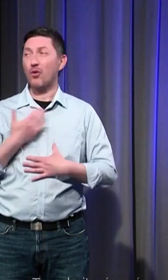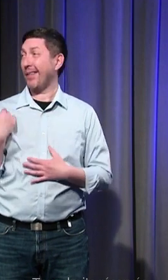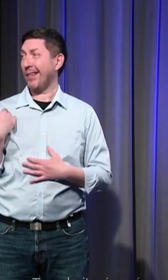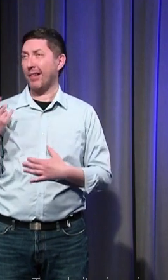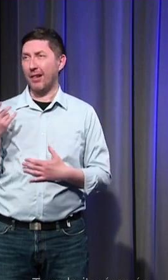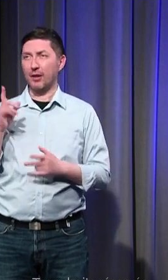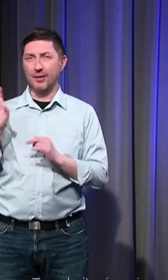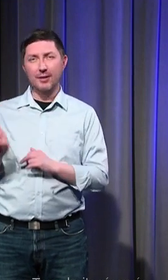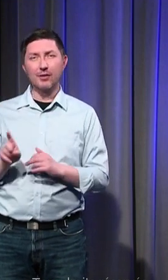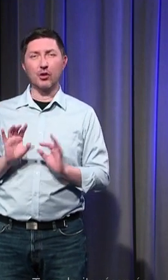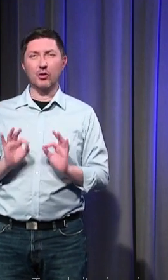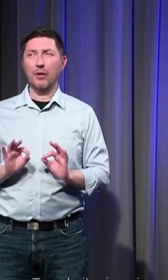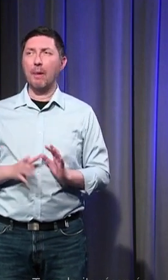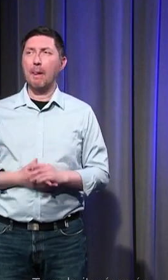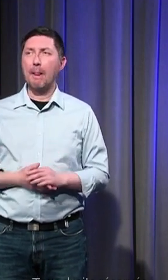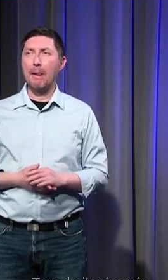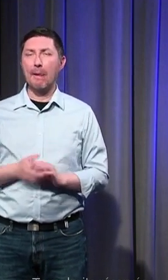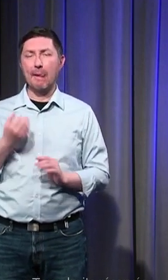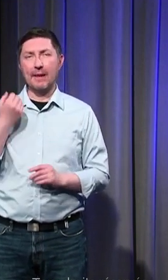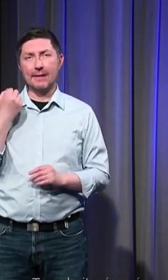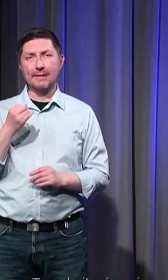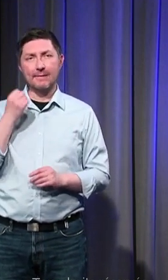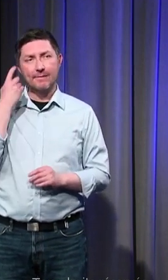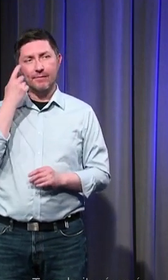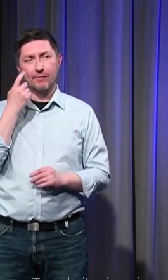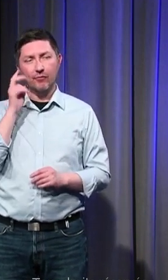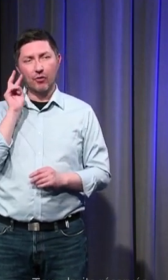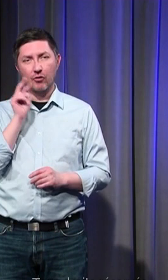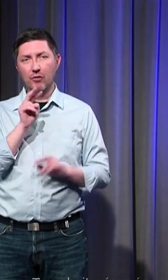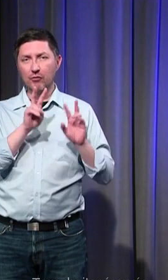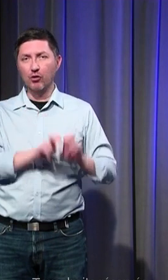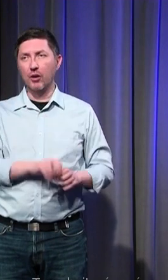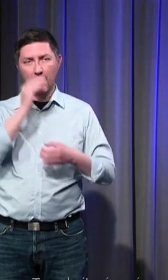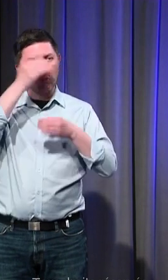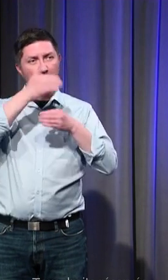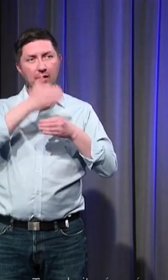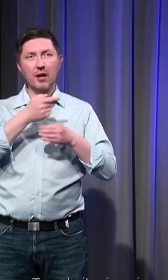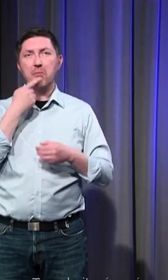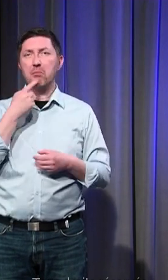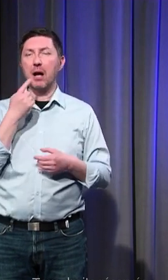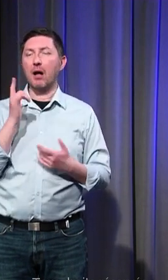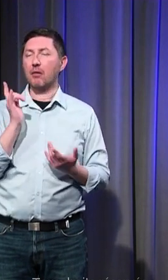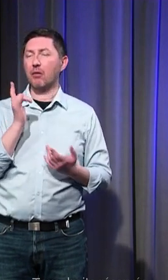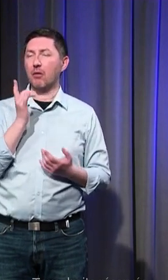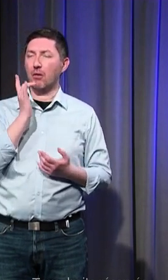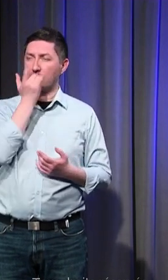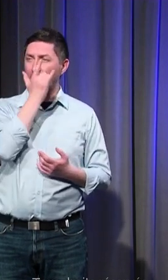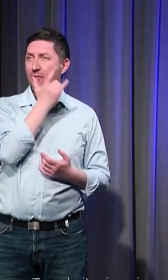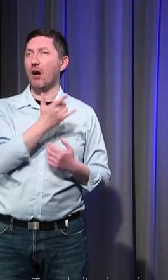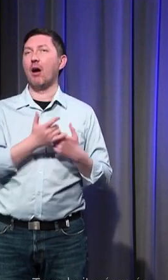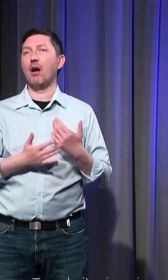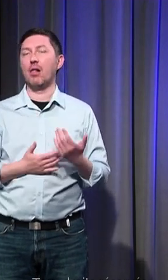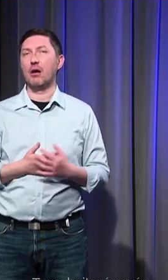quelques minutes quand on se penche sur le Moyen-Âge on entend parfois parler du carnaval des moments